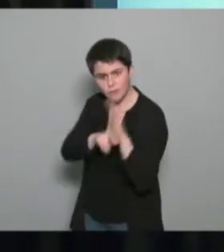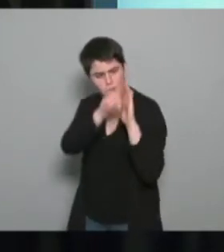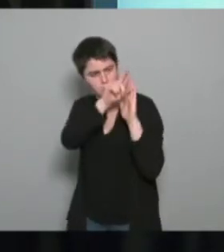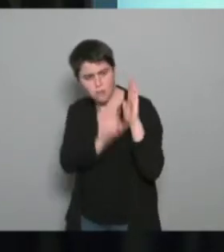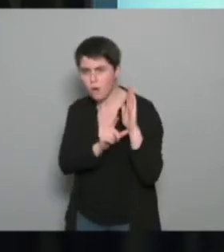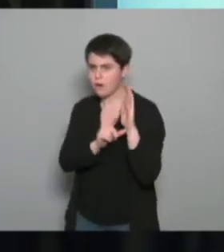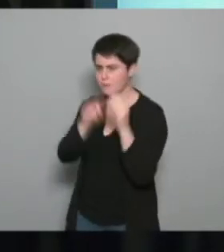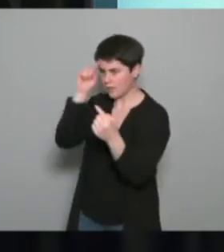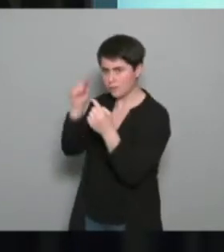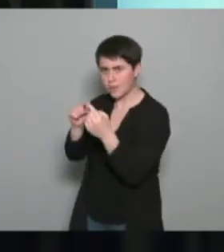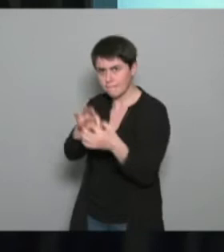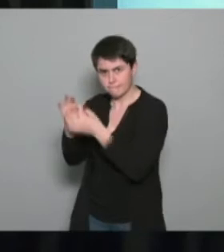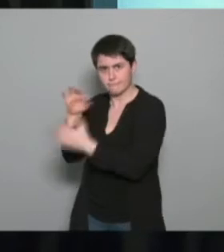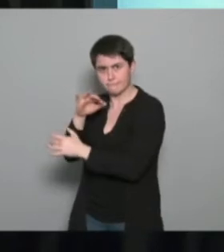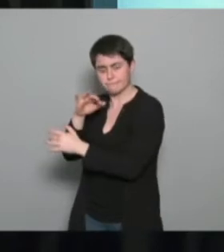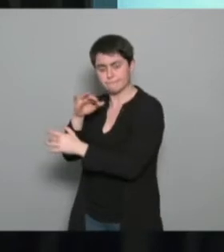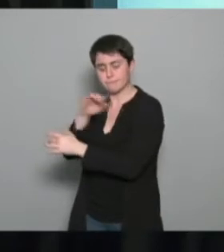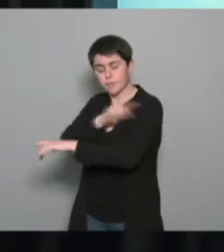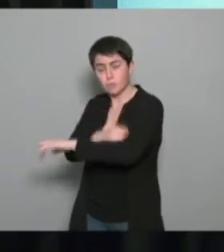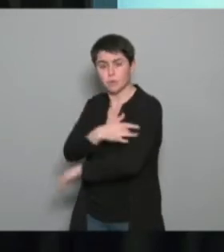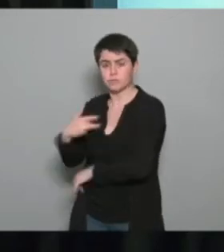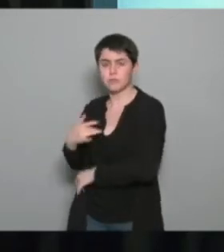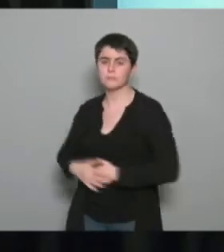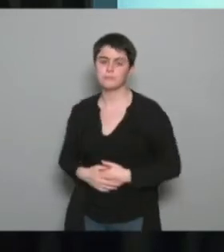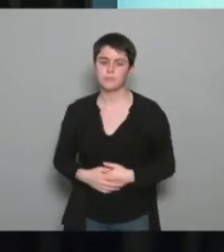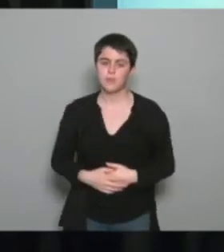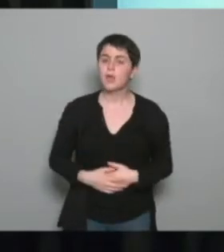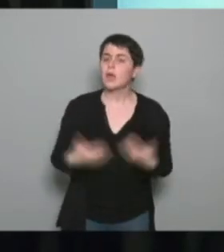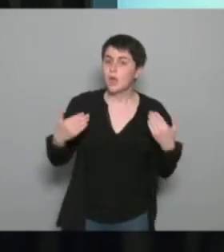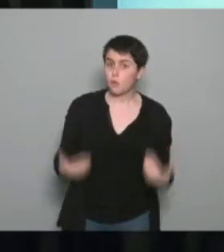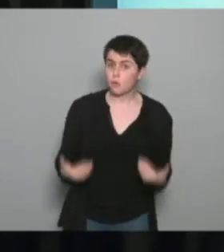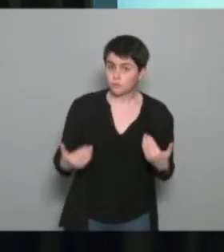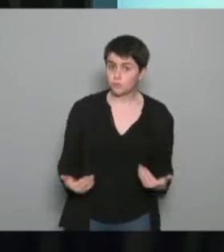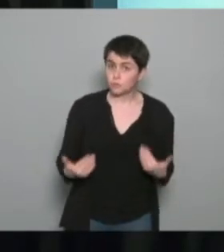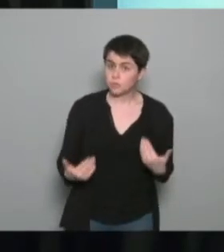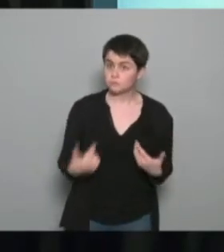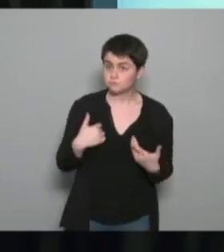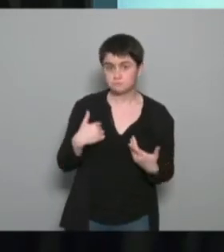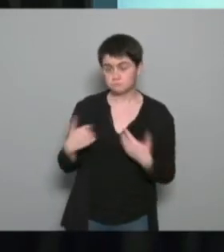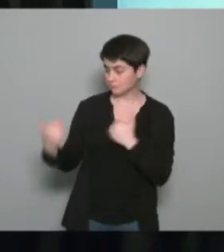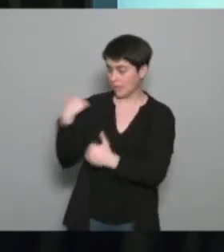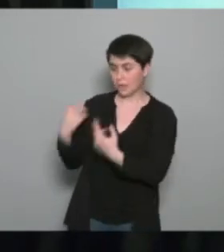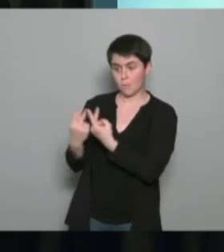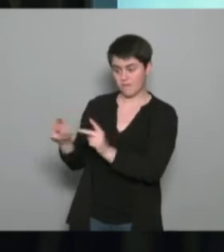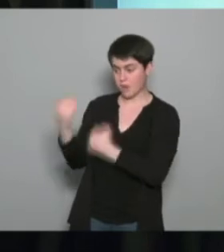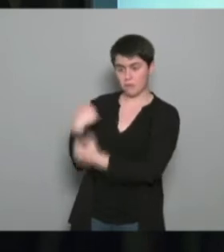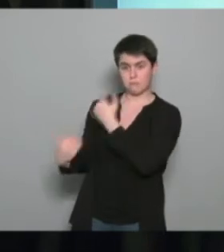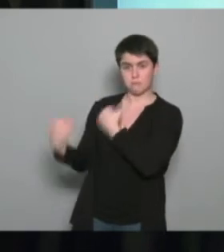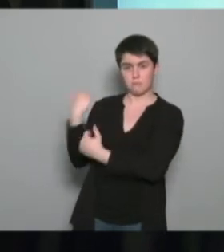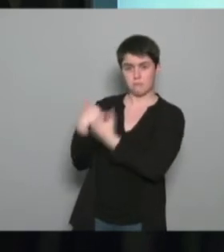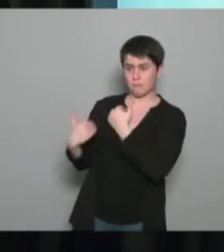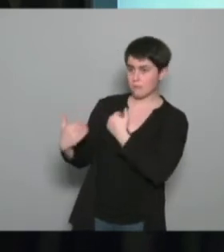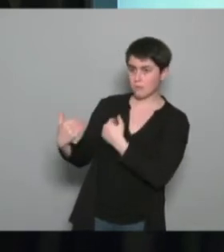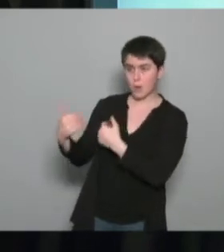thématique du sport santé et aujourd'hui moi j'ai des demandes dans certaines communes des